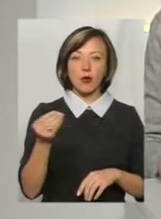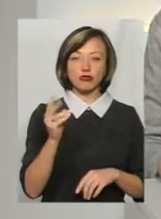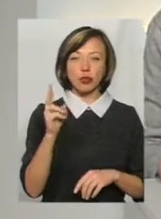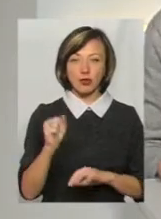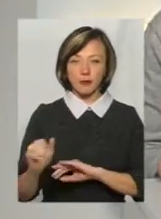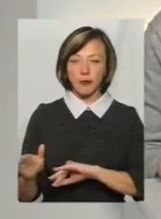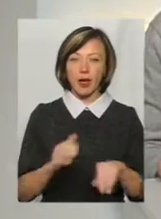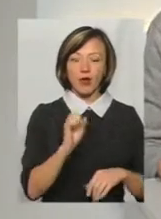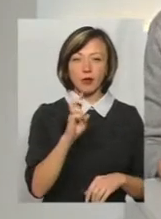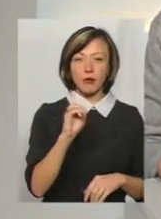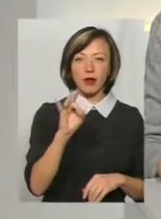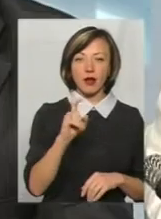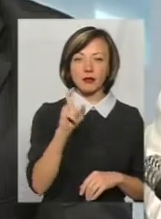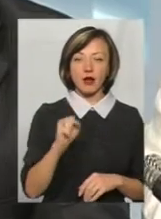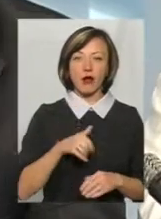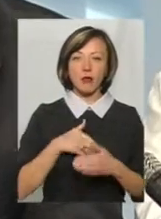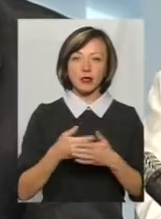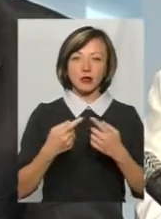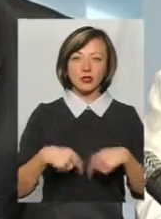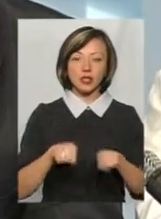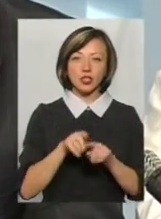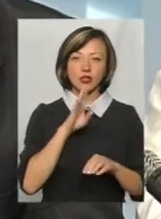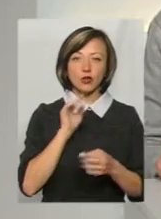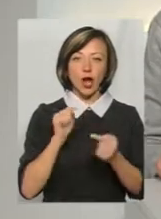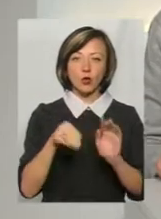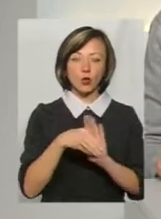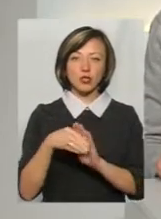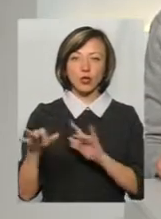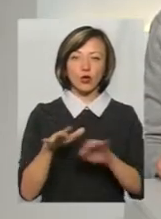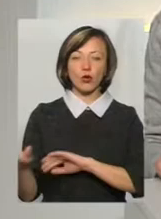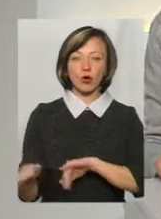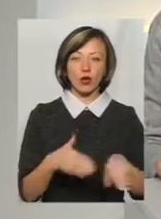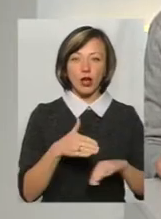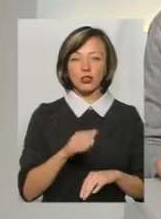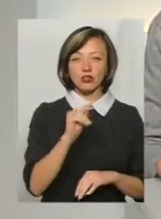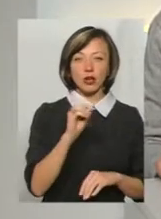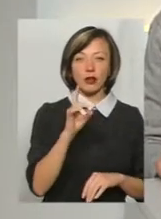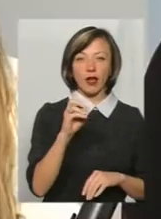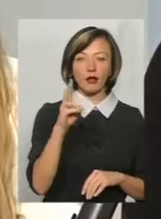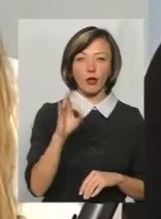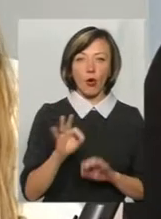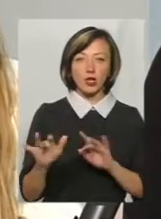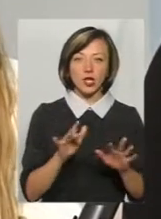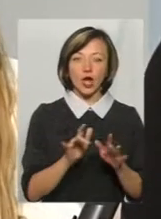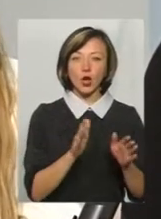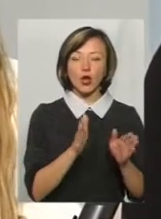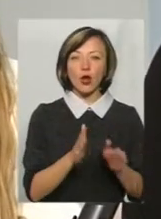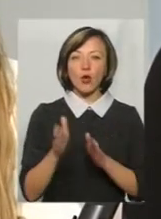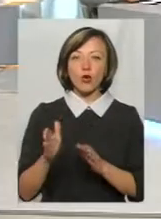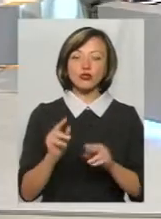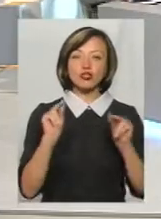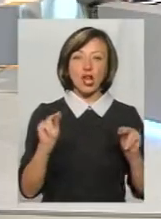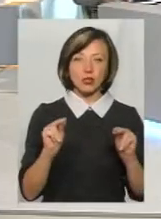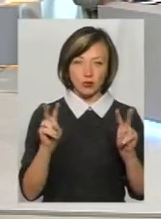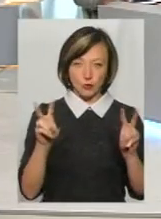Альона Береза, голова громадської організації «Жіночий антикорупційний рух» та Олег Черненко, координатор руху «Чесно» в Хмельницькій області. Вітаю вас. Дякую, що ви прийшли.